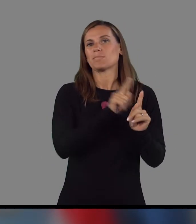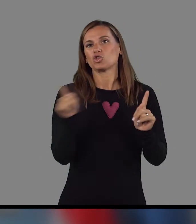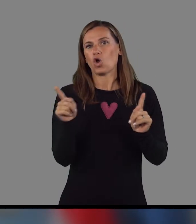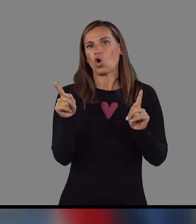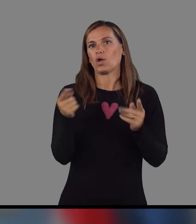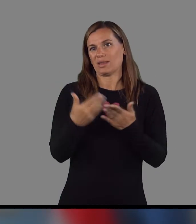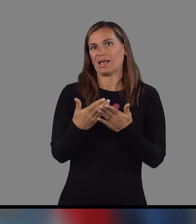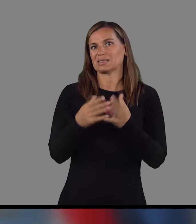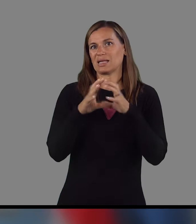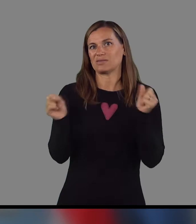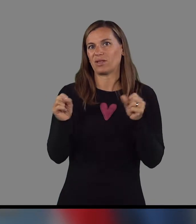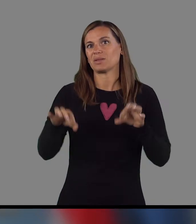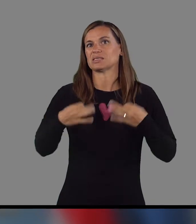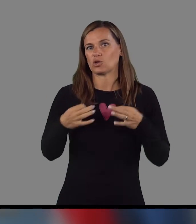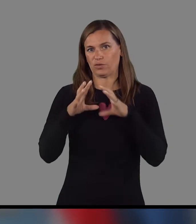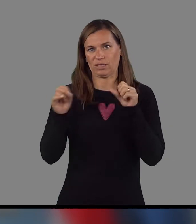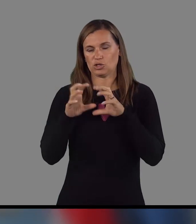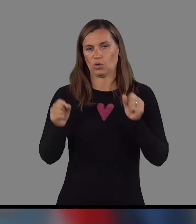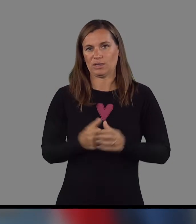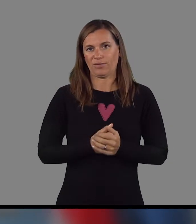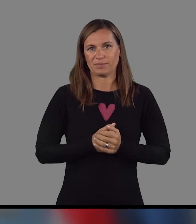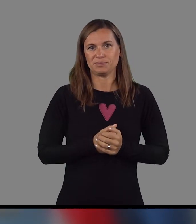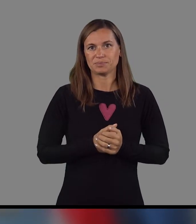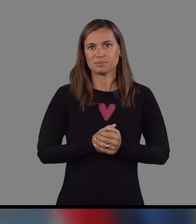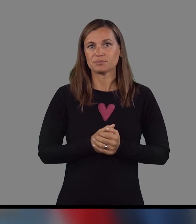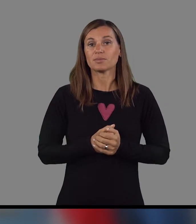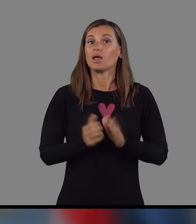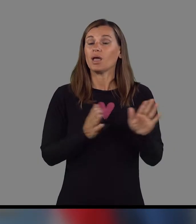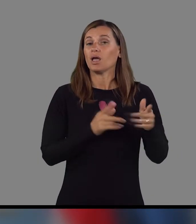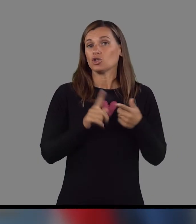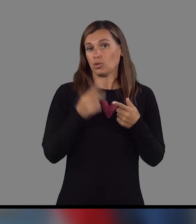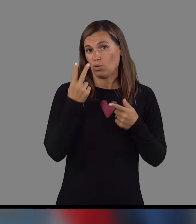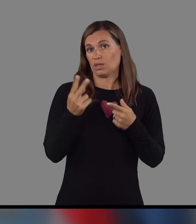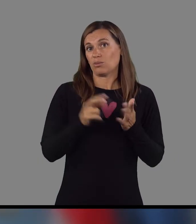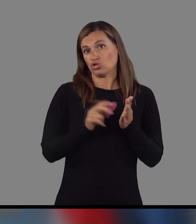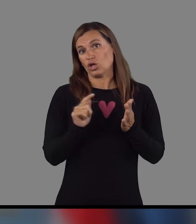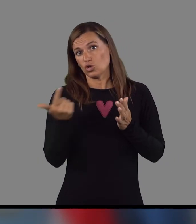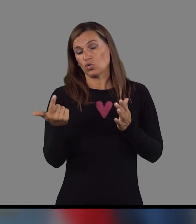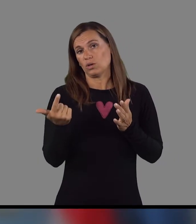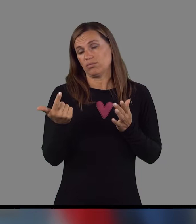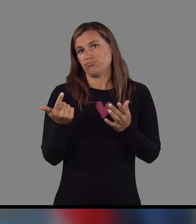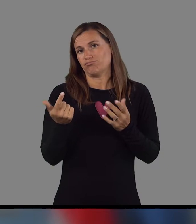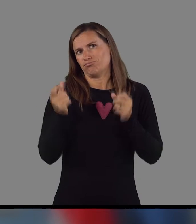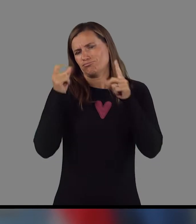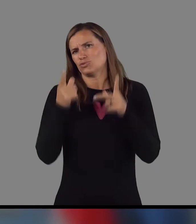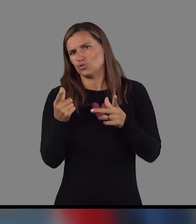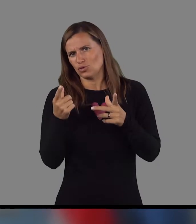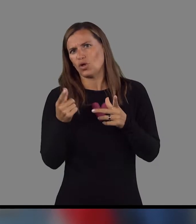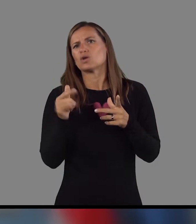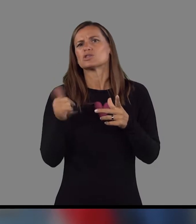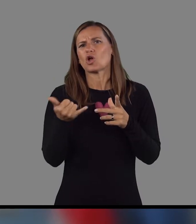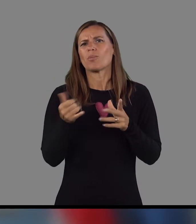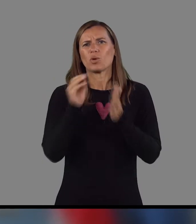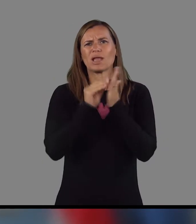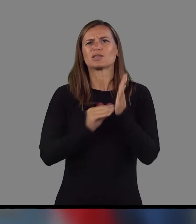do dejanske izvedbe zdravstvene storitve. Zdaj, če gremo še na drug, če temu rečemo misteri, so pravzaprav podatki o